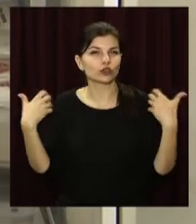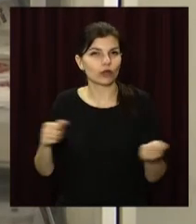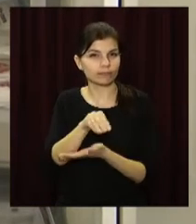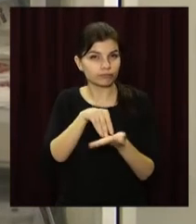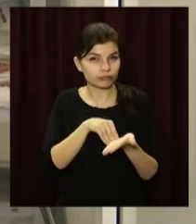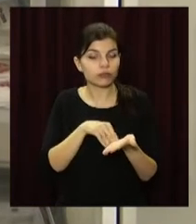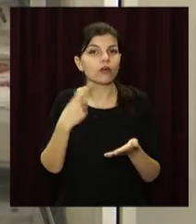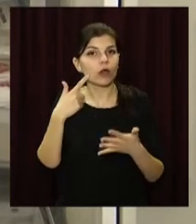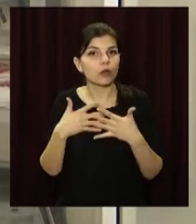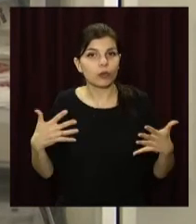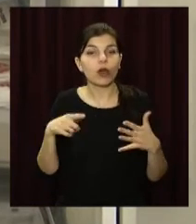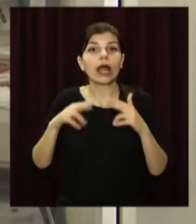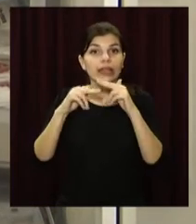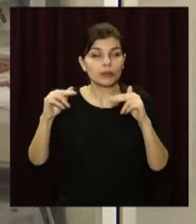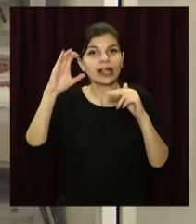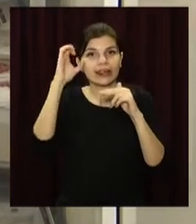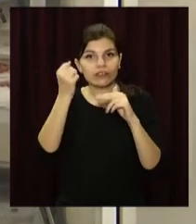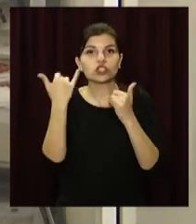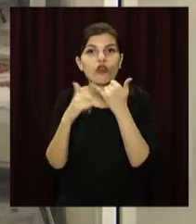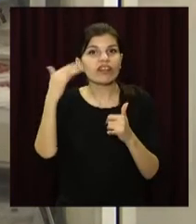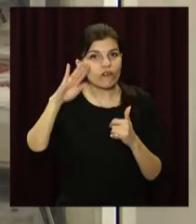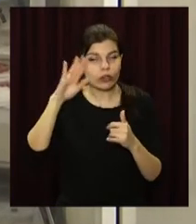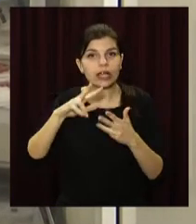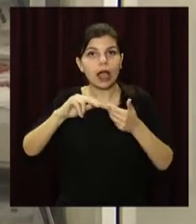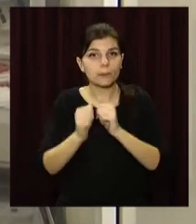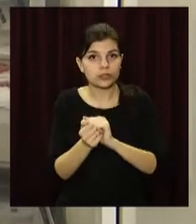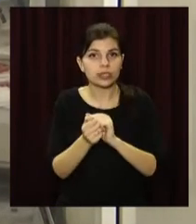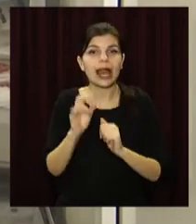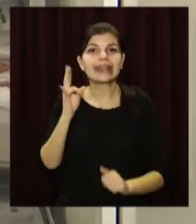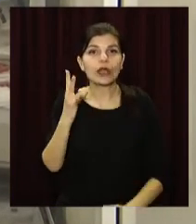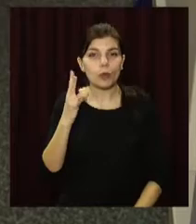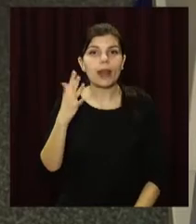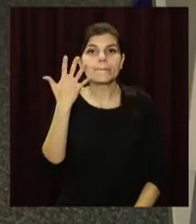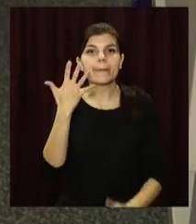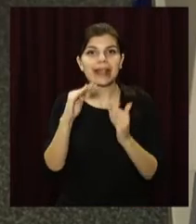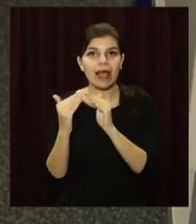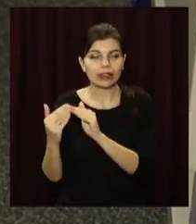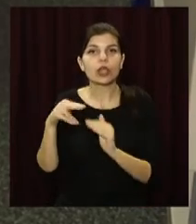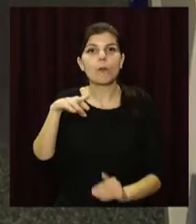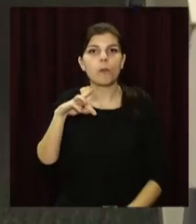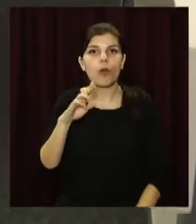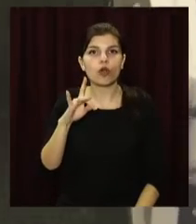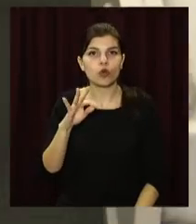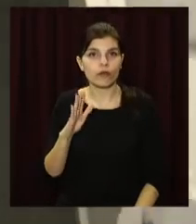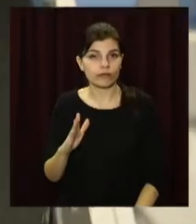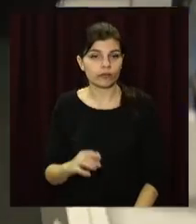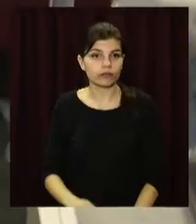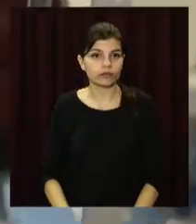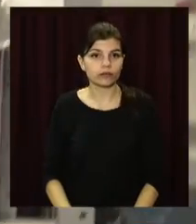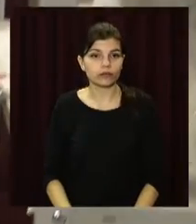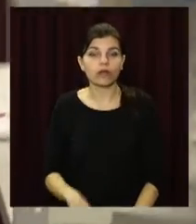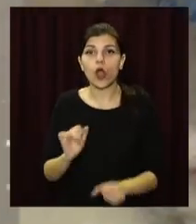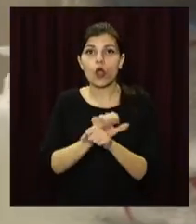здоров'я. В антилідерах – Дніпро, Кривий Ріг, Жовті Води, Кам'янське, Нікополь, П'ятихацькі і Покровські райони. У ковід-центрі